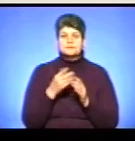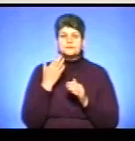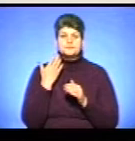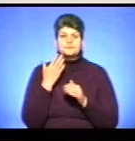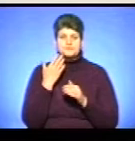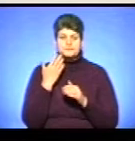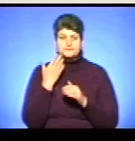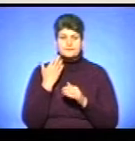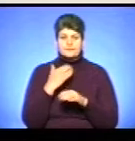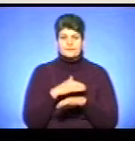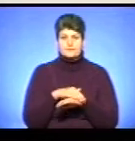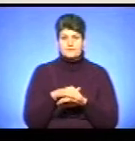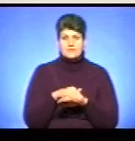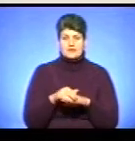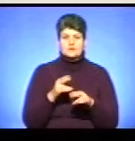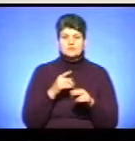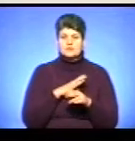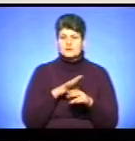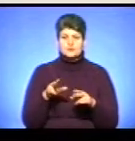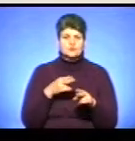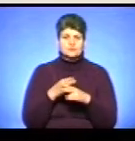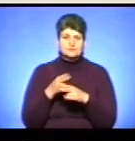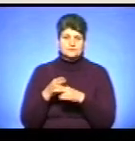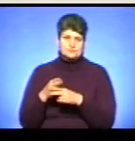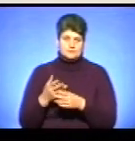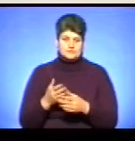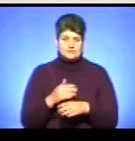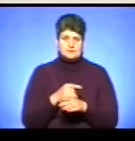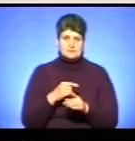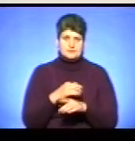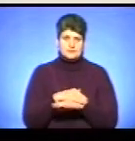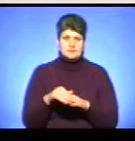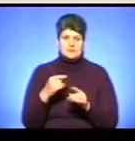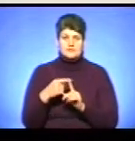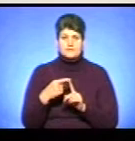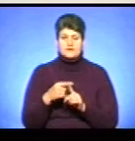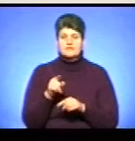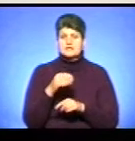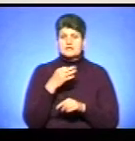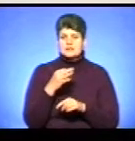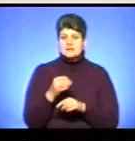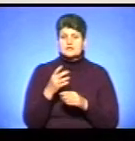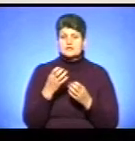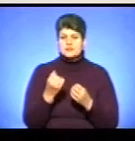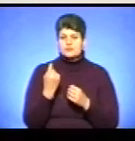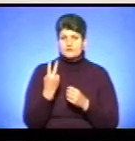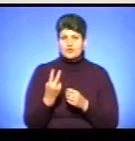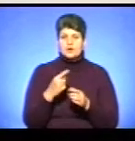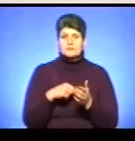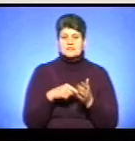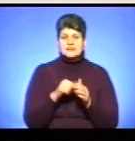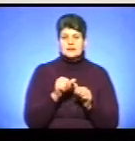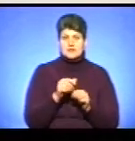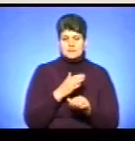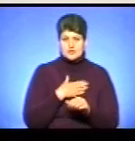максимально від заторів всі-всі розв'язки, перехрестя і вулиці. Власне, Ви сказали, що ще у двох містах, окрім нашого,